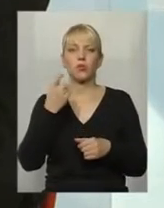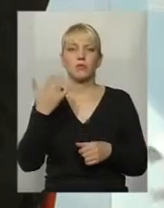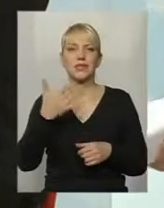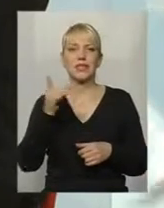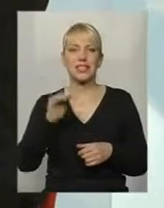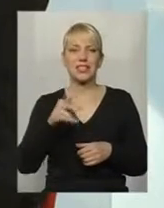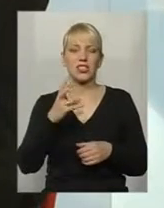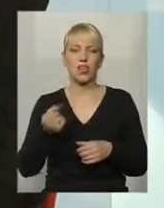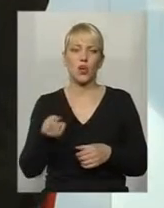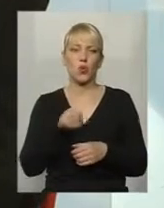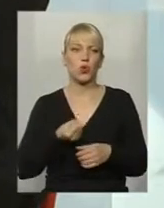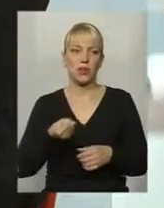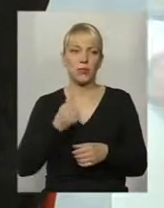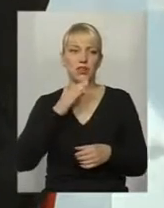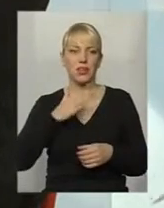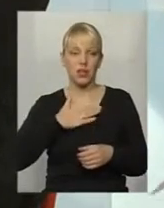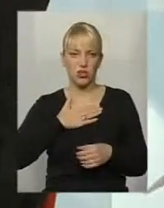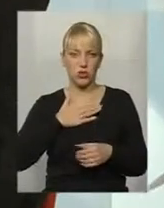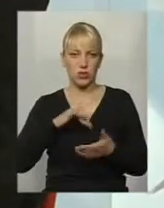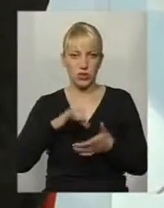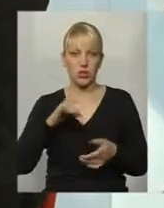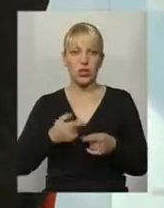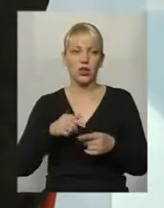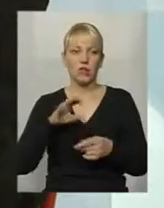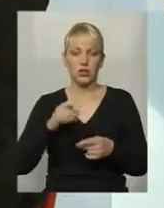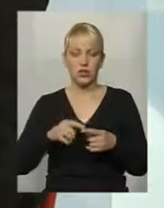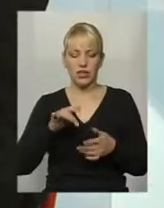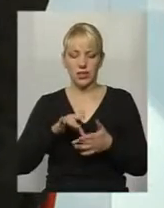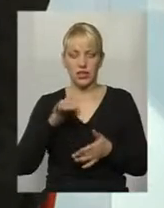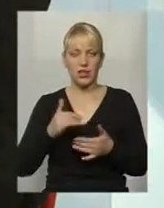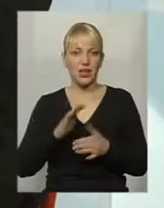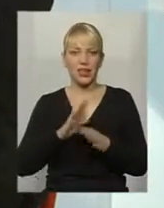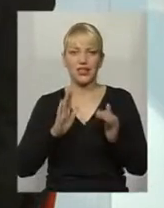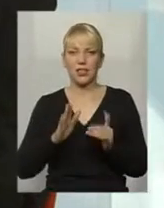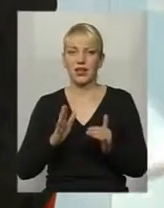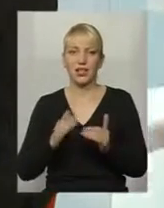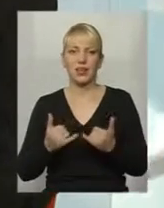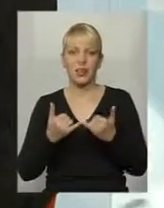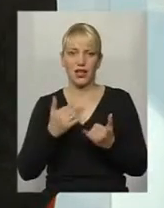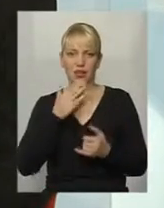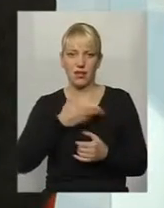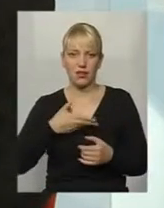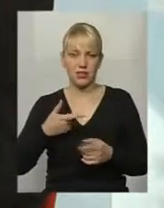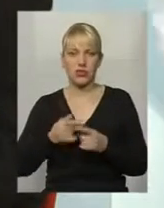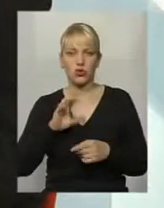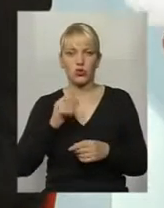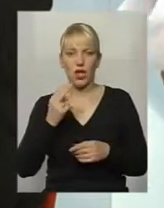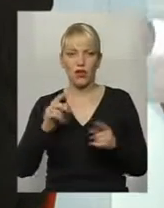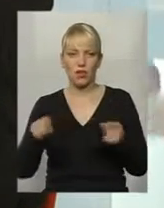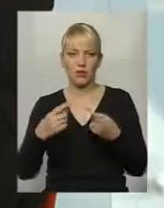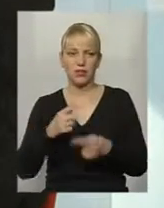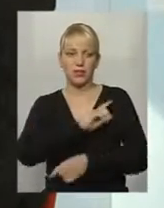утримання там, наше, то це ж мав бути центр тільки для нас. А це дуже важливо, тому що соціальна реабілітація,